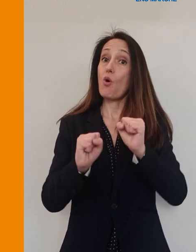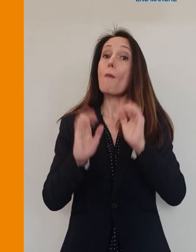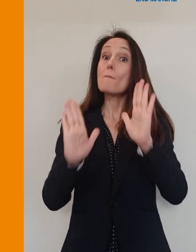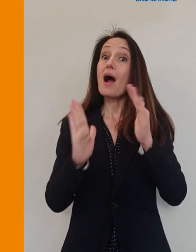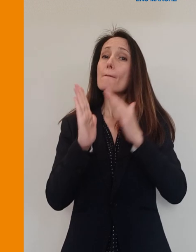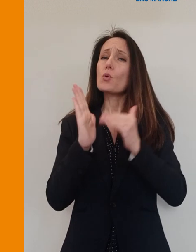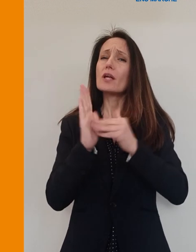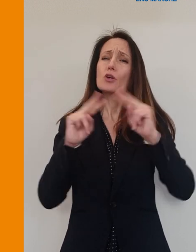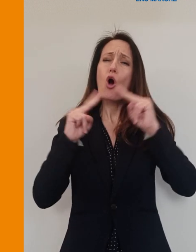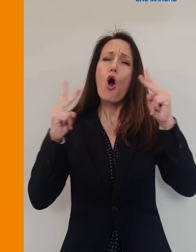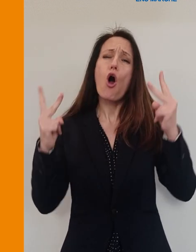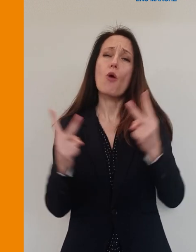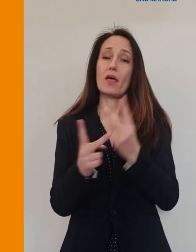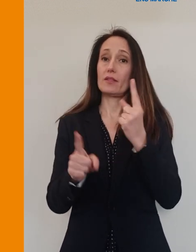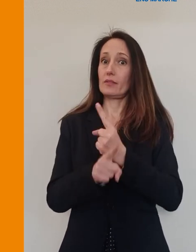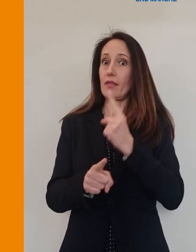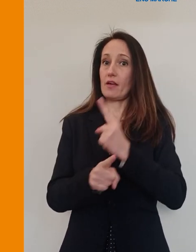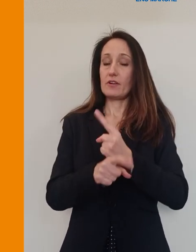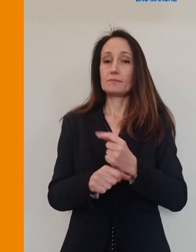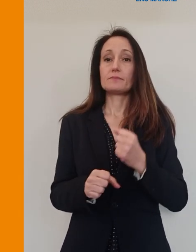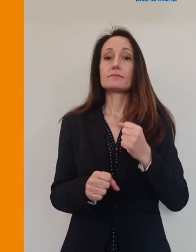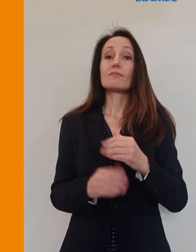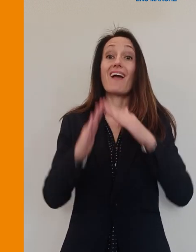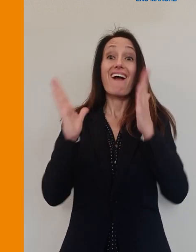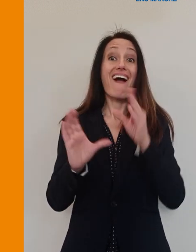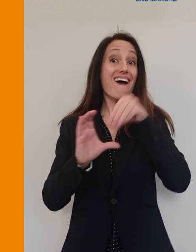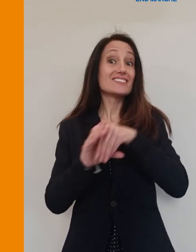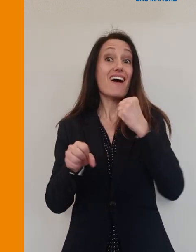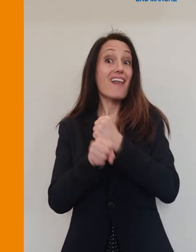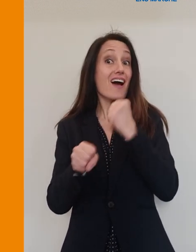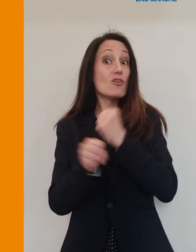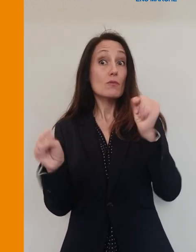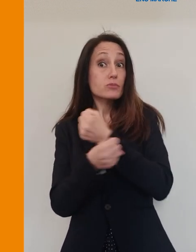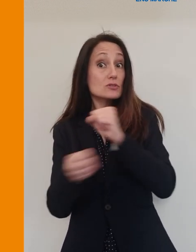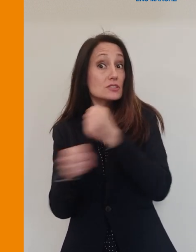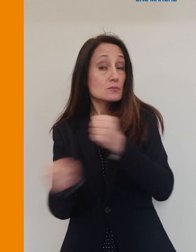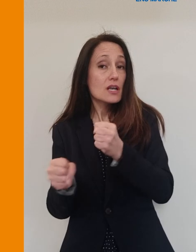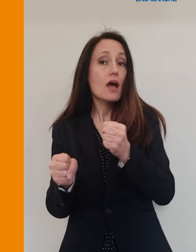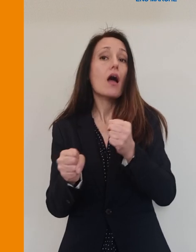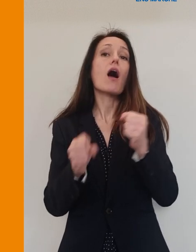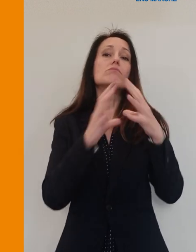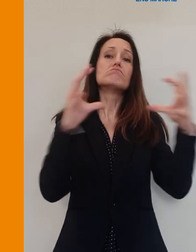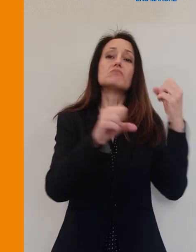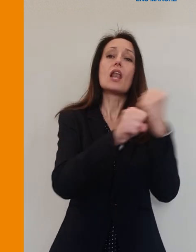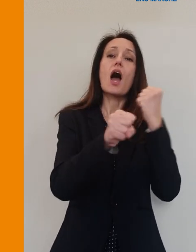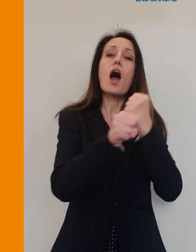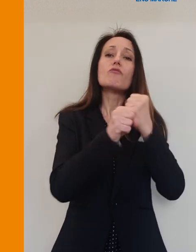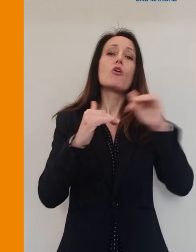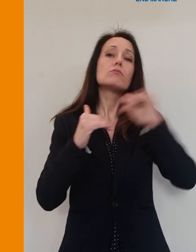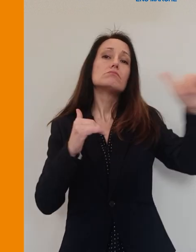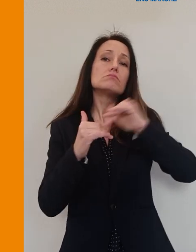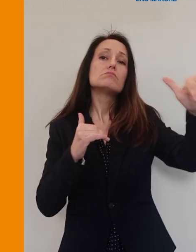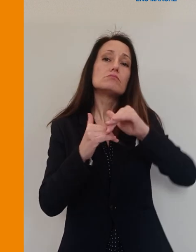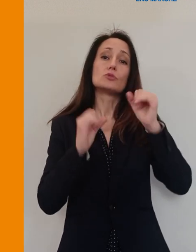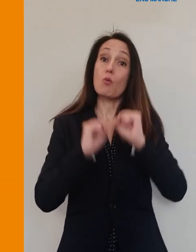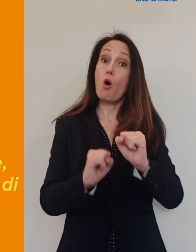a lavorare se non puoi farlo da casa, ma devi avere con te un'auto certificazione che comprovi la necessità dello